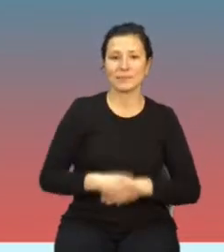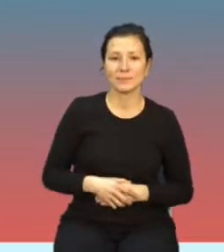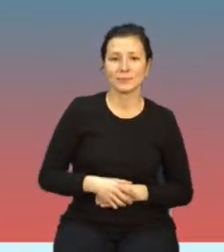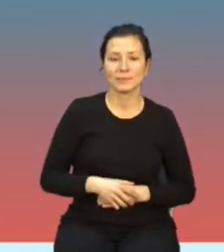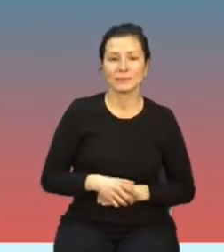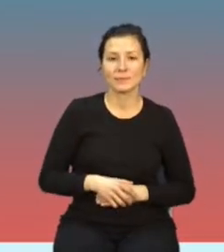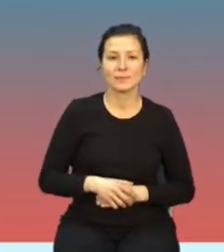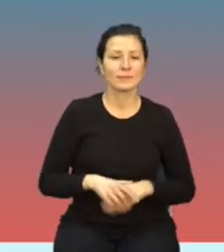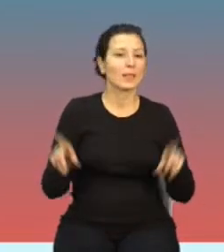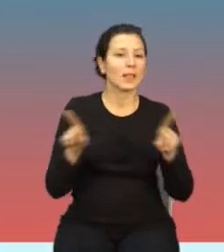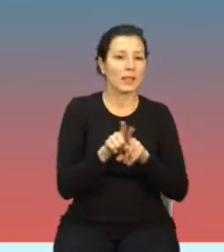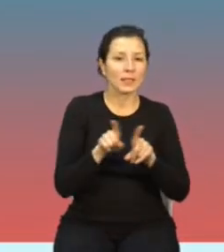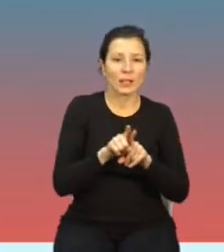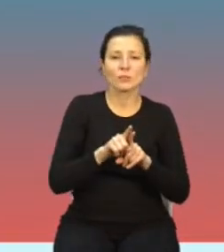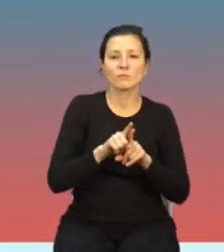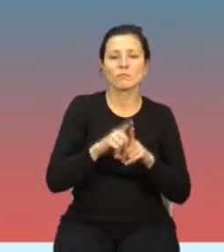różne częstotliwości.